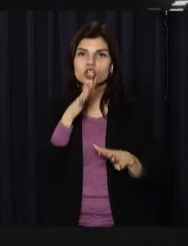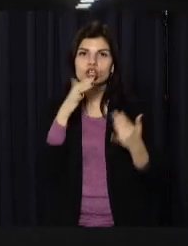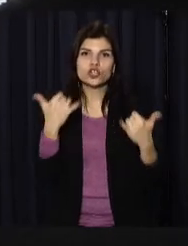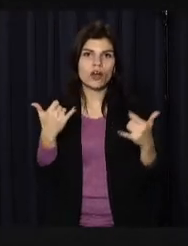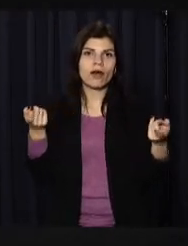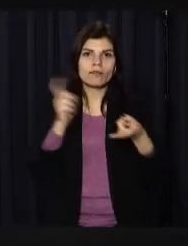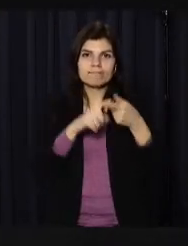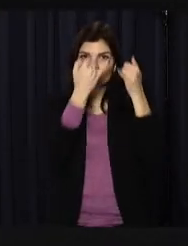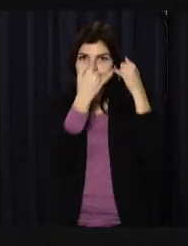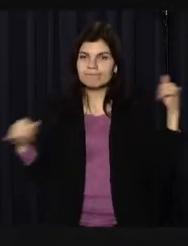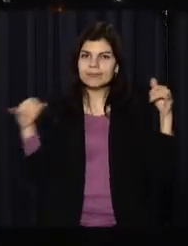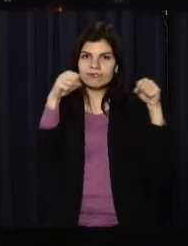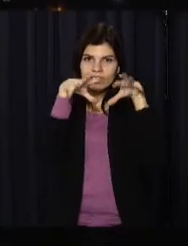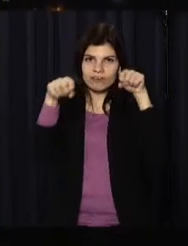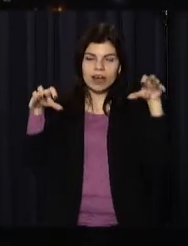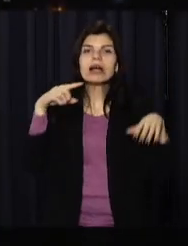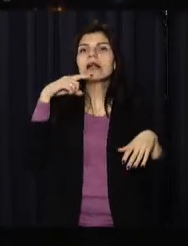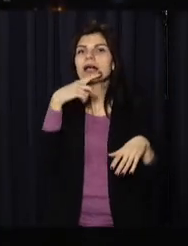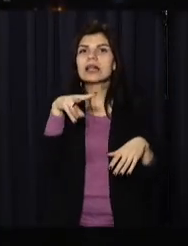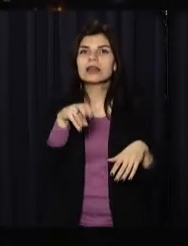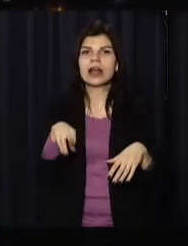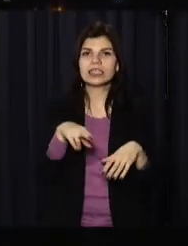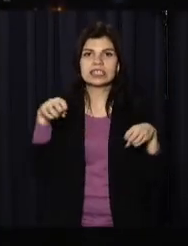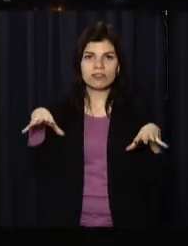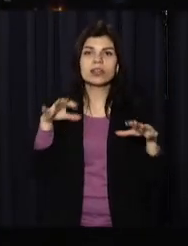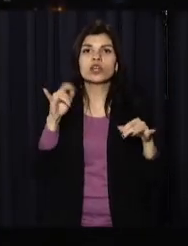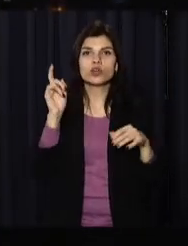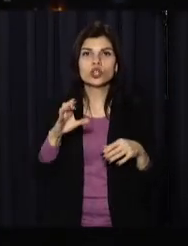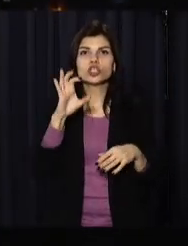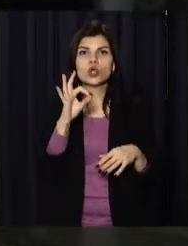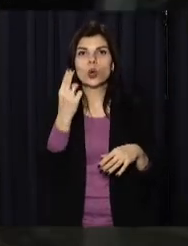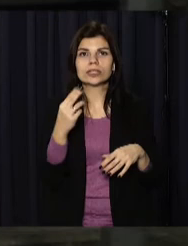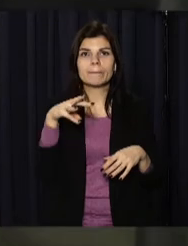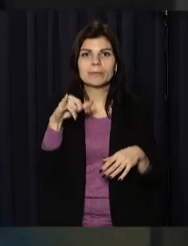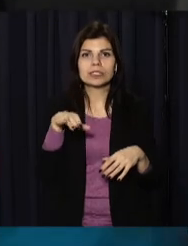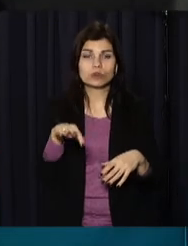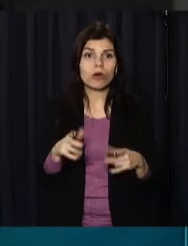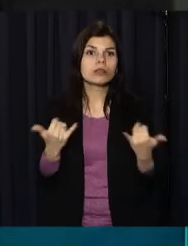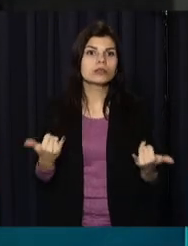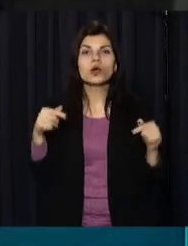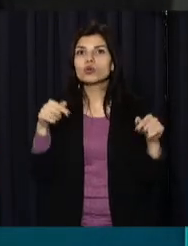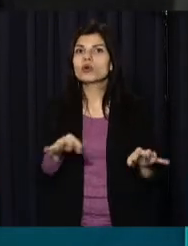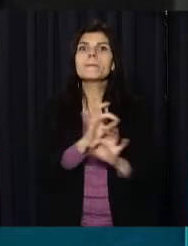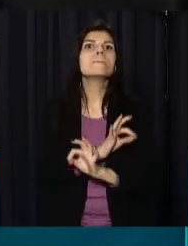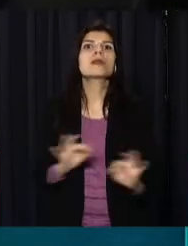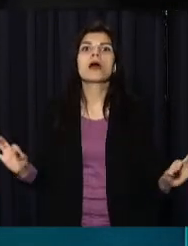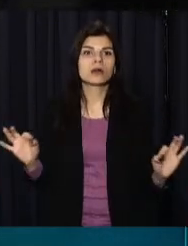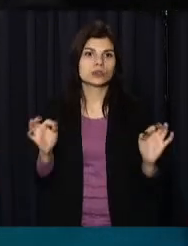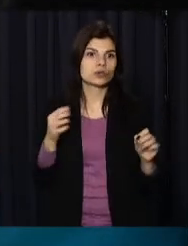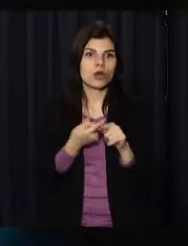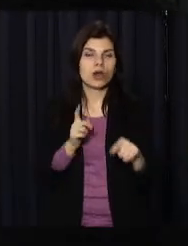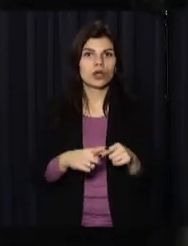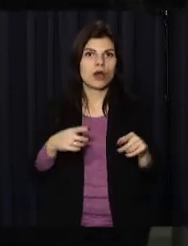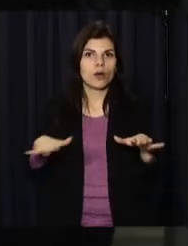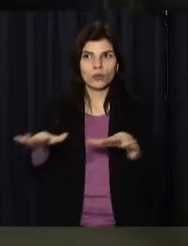освітленню. Змонтували енергощадні лед-світильники і у новому сквері соцміста. Тут тепер прекрасне і чудесне цей золотий